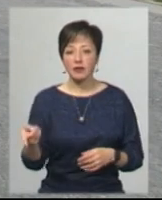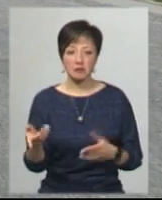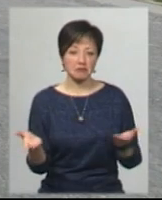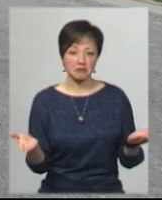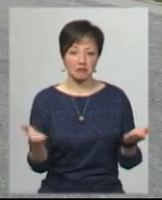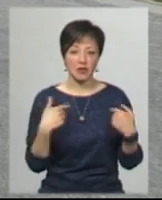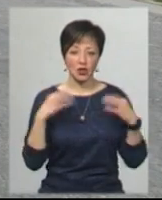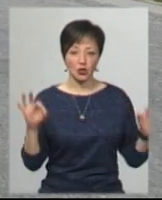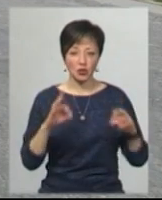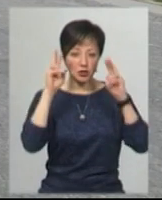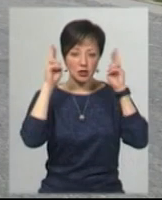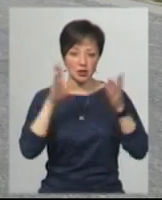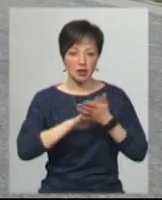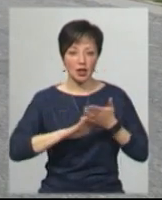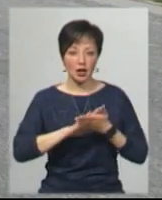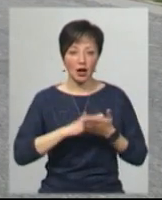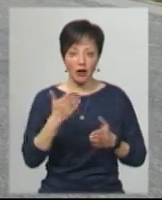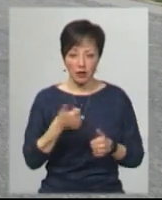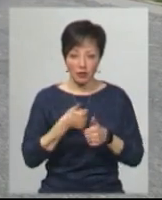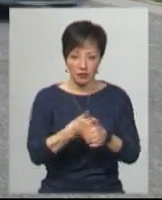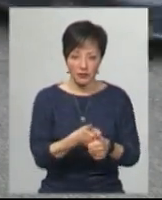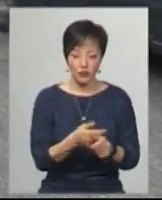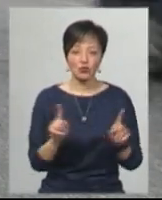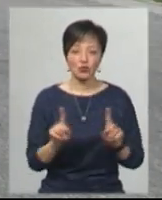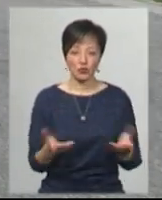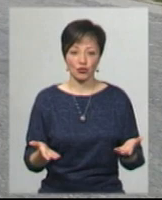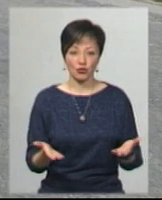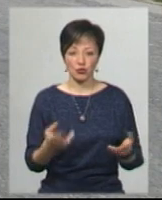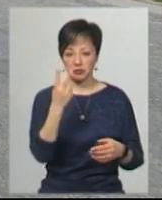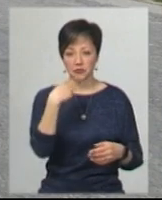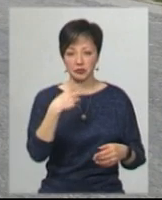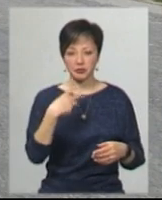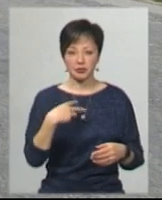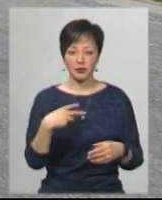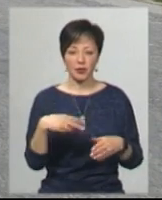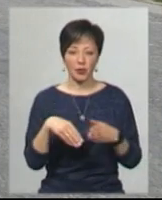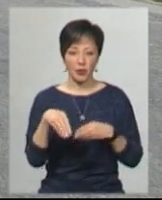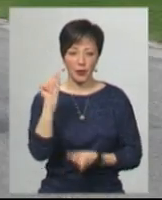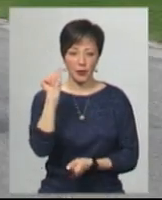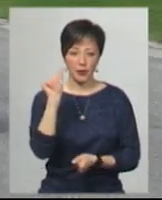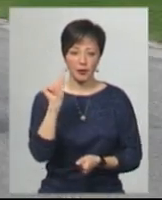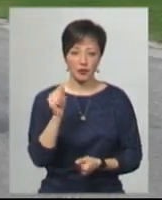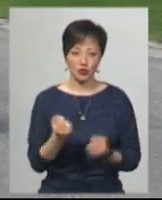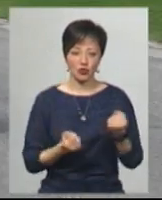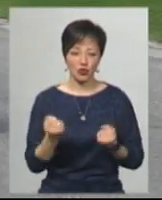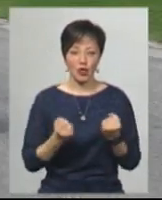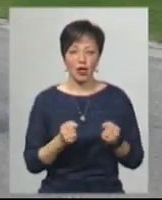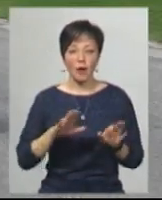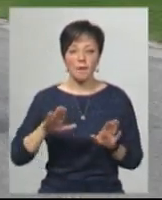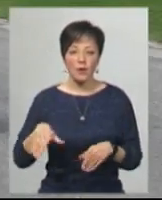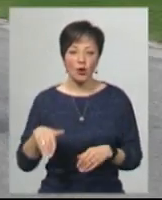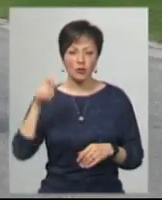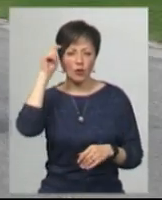я нічого не знаю, я говорю, ну ви ж по наследам ехали чи що? То я на мене глянув і все, сел в машину, дядька поїхав. Потом, ну, тут